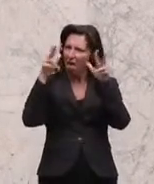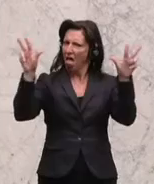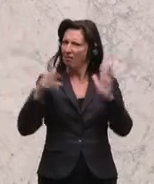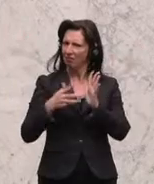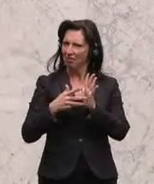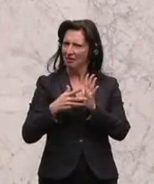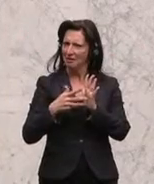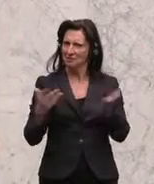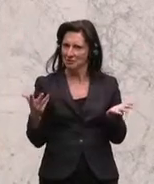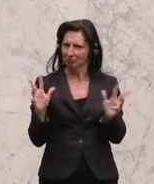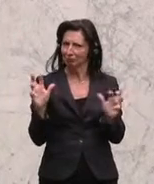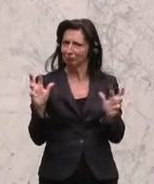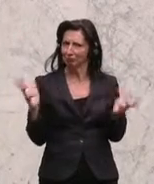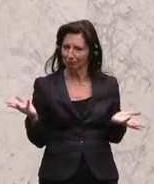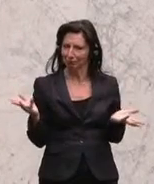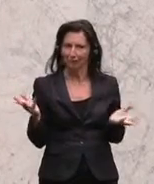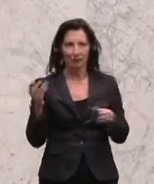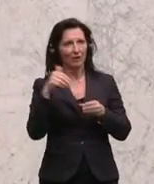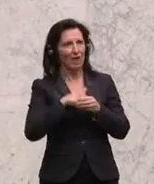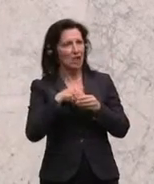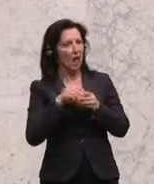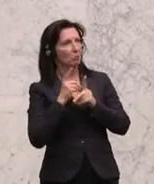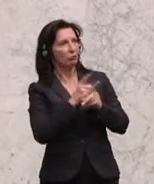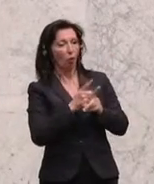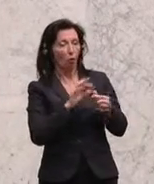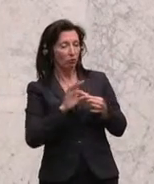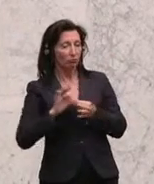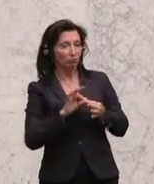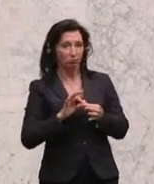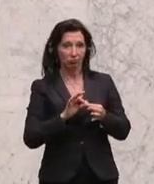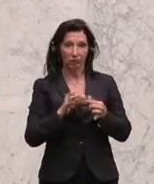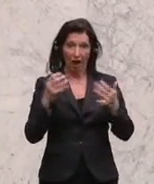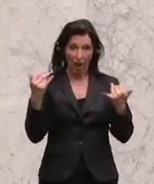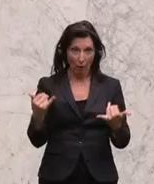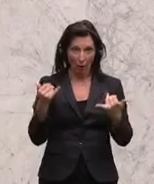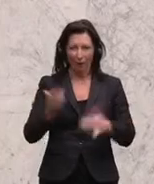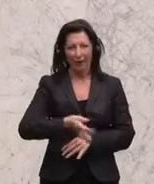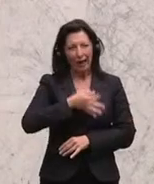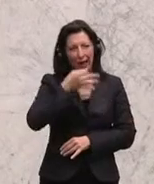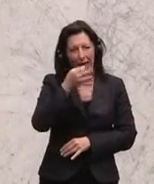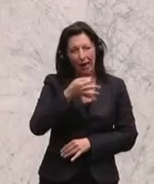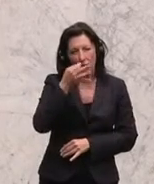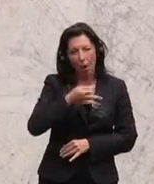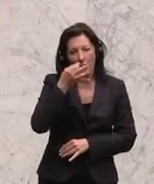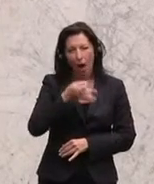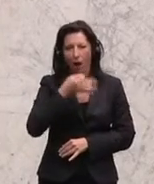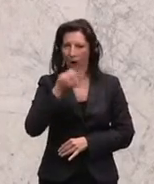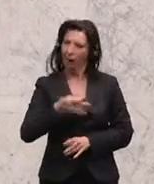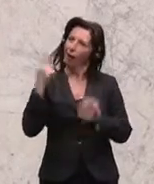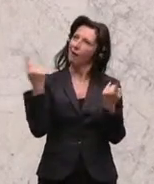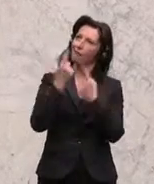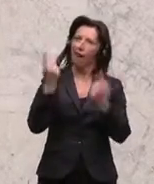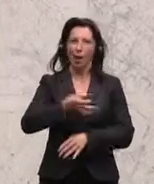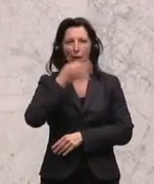auf das wirklich Inhaltliche eingeht. Und dann sozusagen, heute hat man die Grenzen populistischer Rhetorik und populistischer Argumentation sehen können.